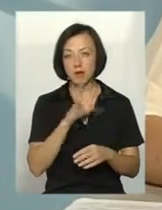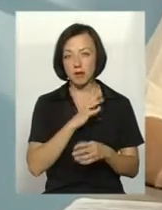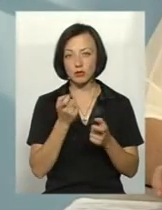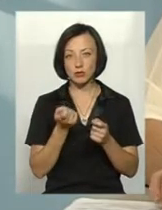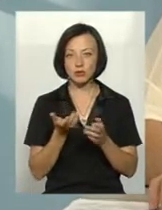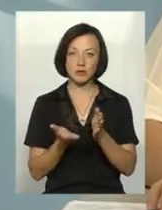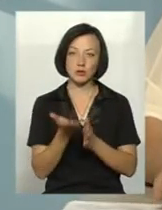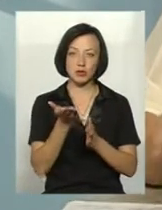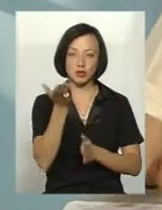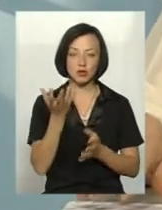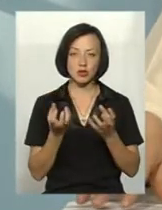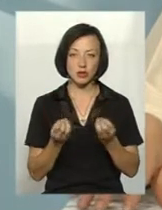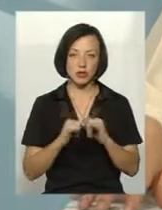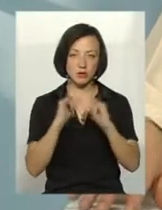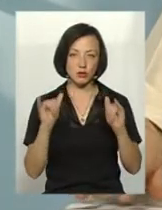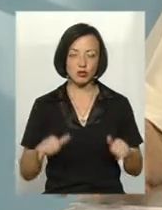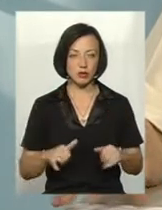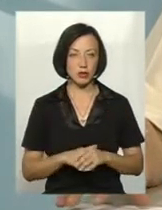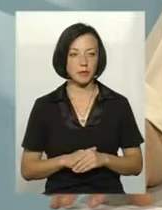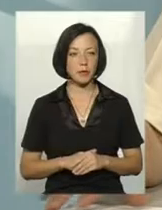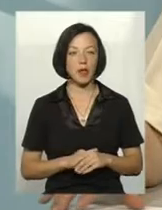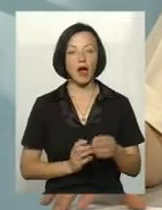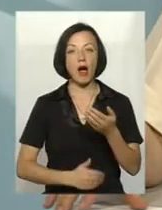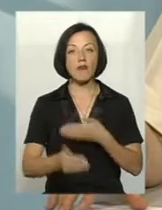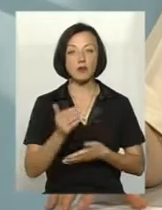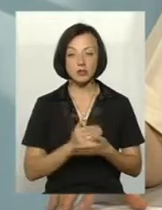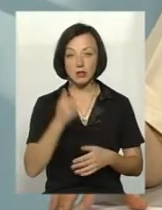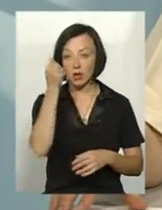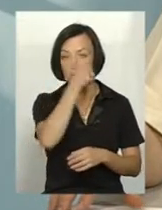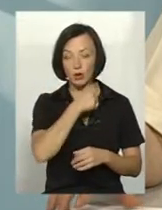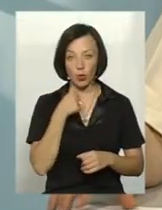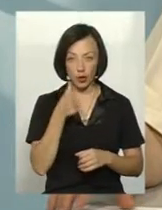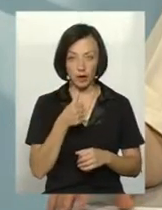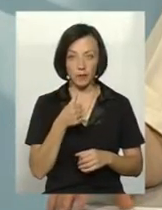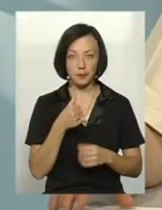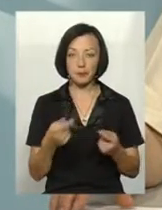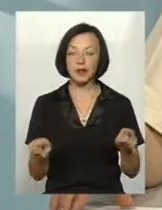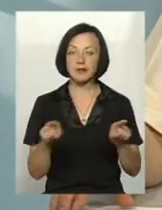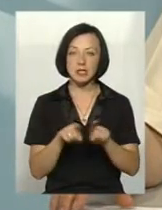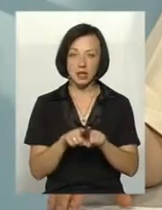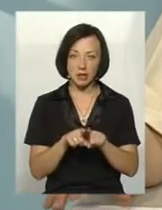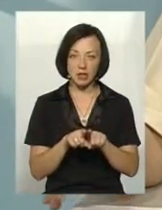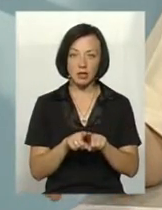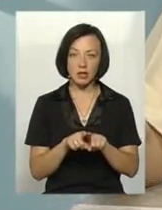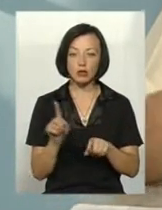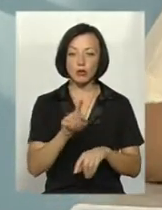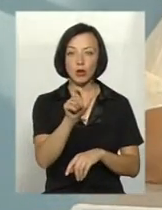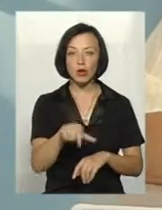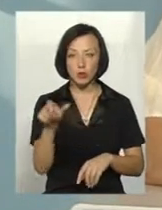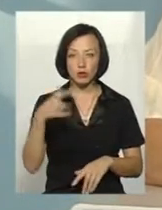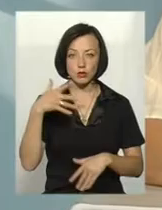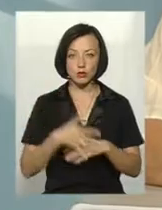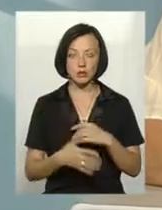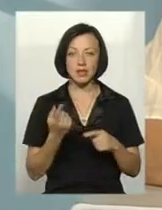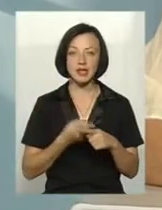пішли тенденції до збільшення. А в останні роки, все-таки, щоб глядачі зрозуміли, що